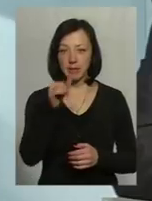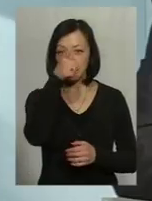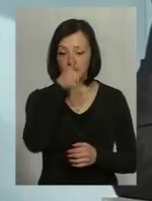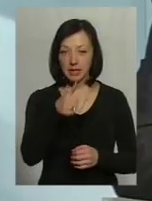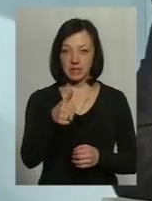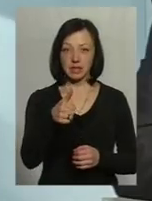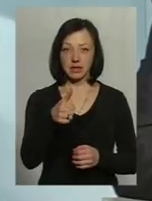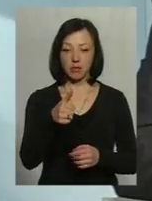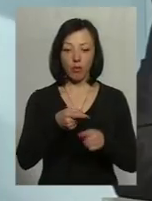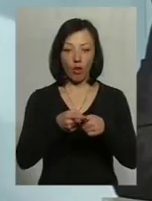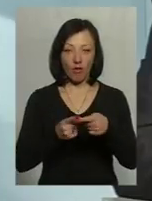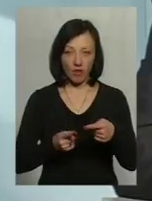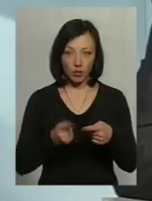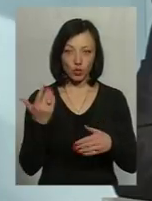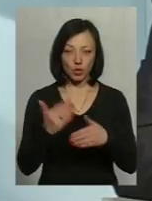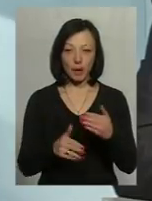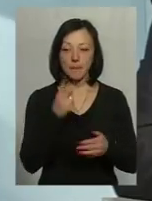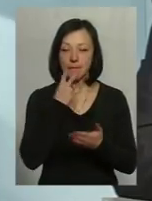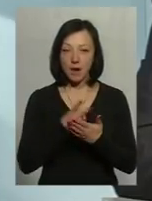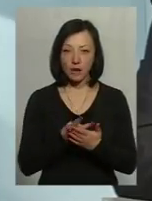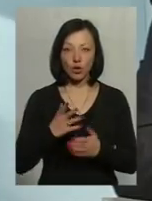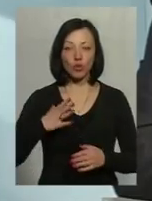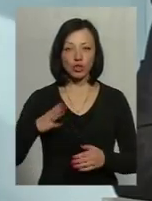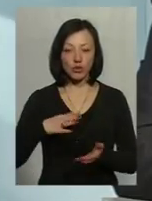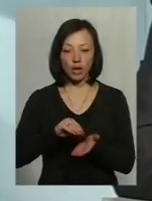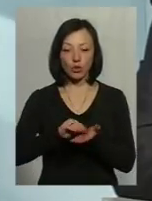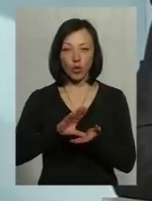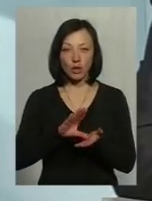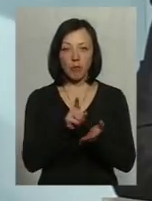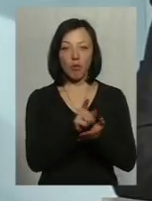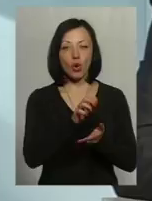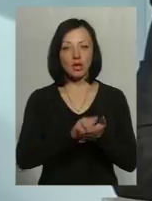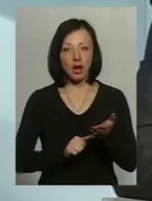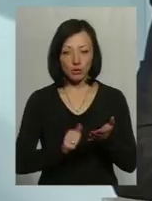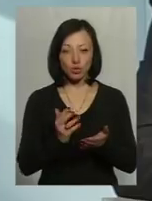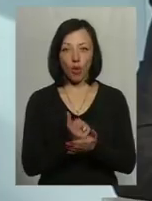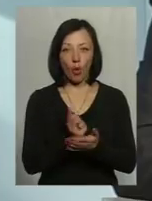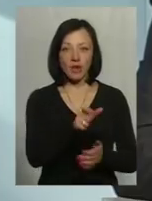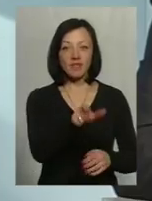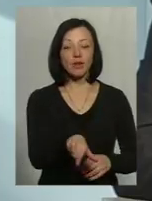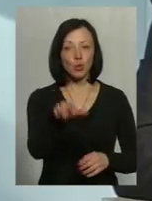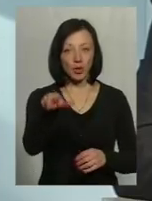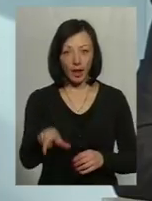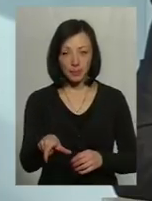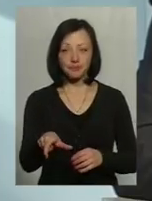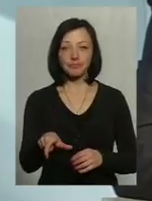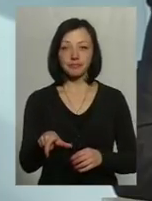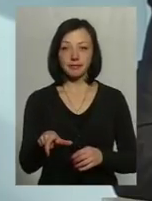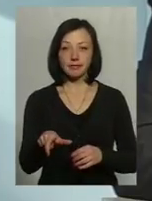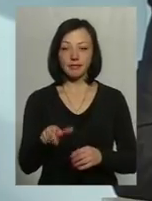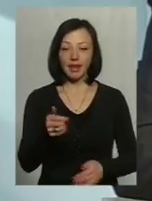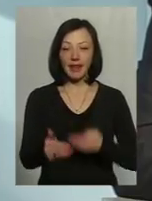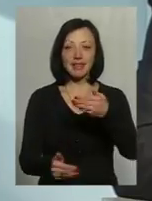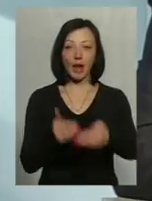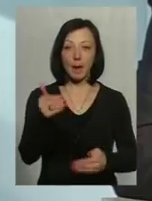половину майже, і ми бачимо очікувані надходження по податку з доходів фізичних осіб. Темп росту до